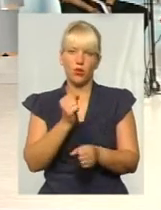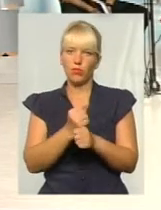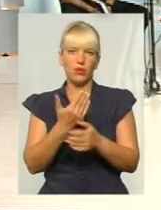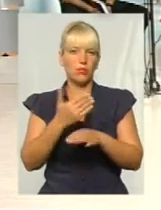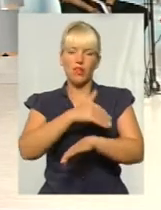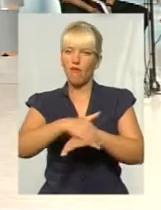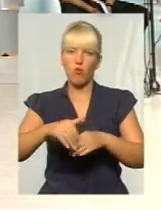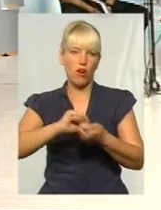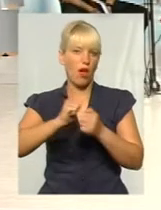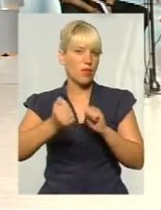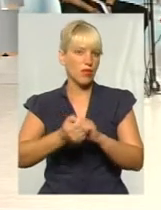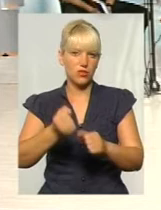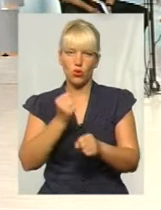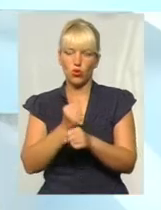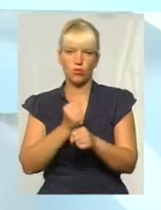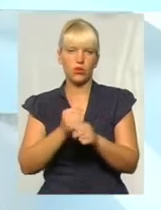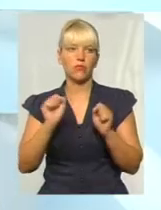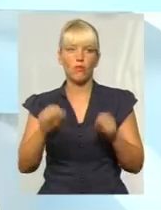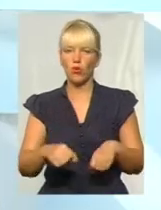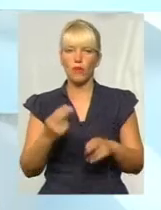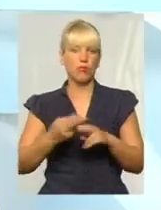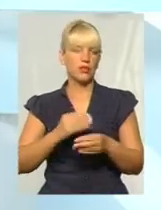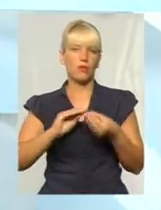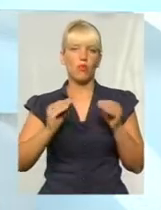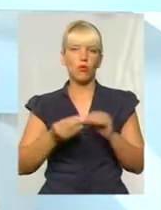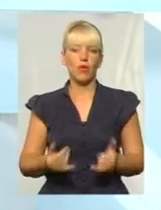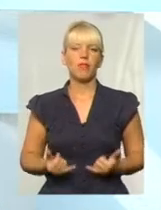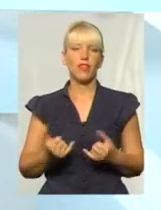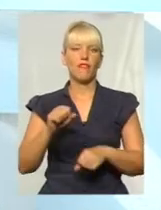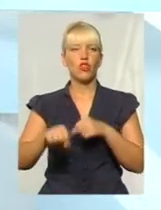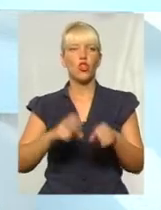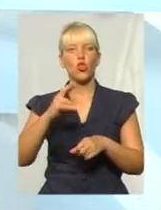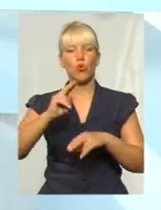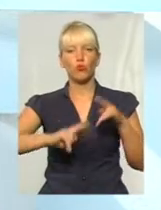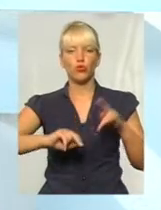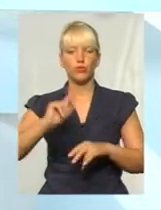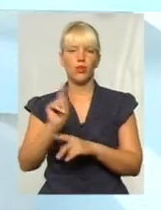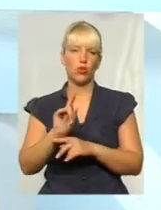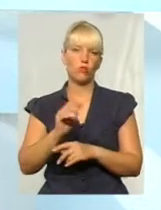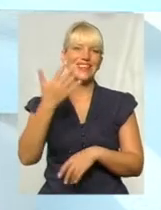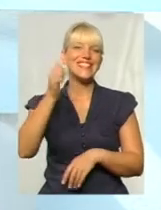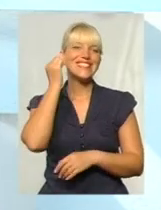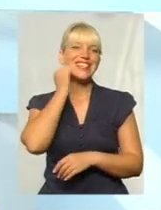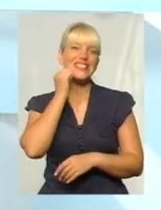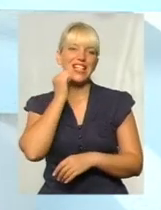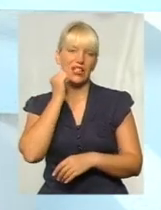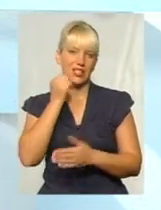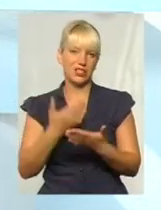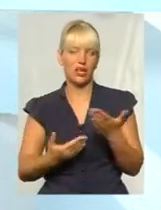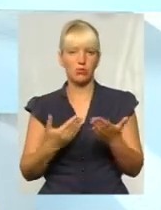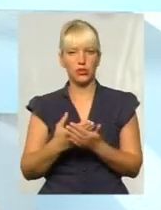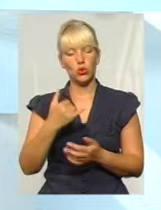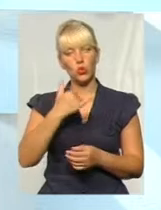'янецький можна без проблем вам зробити. Але, знову ж таки, будівельні норми застарілі. У нас, наприклад,